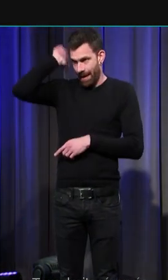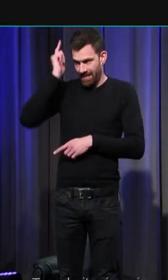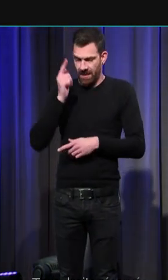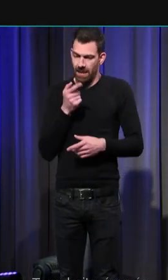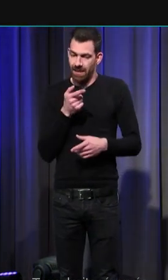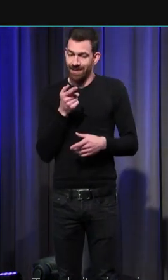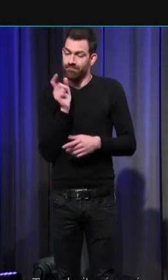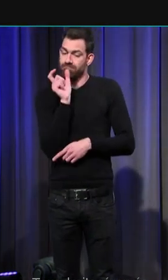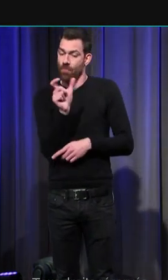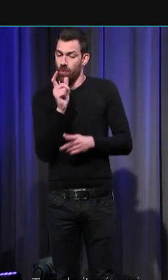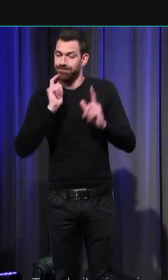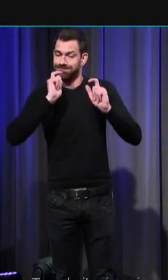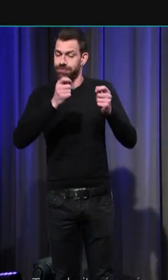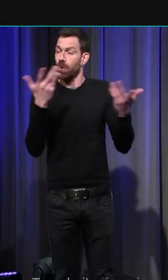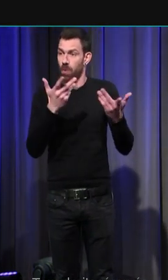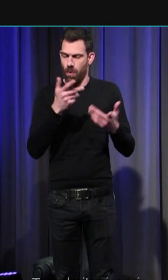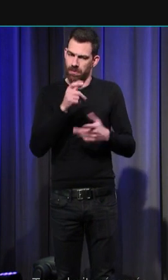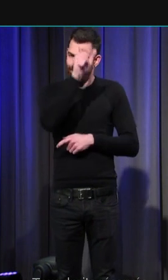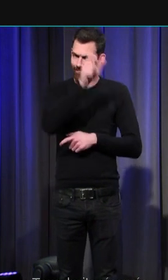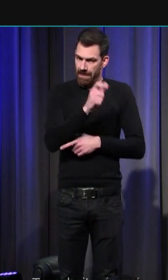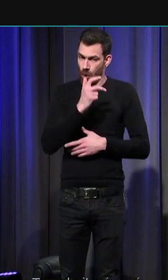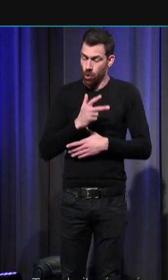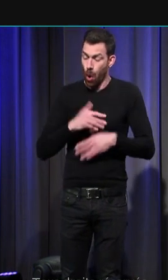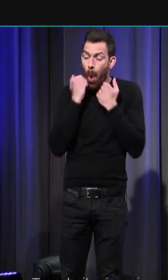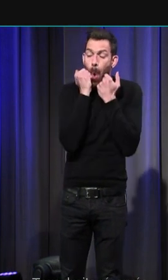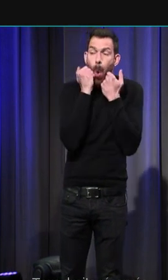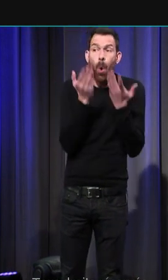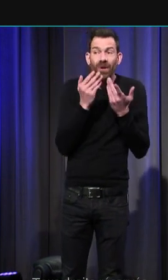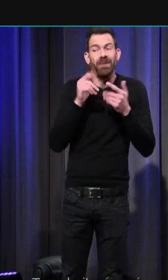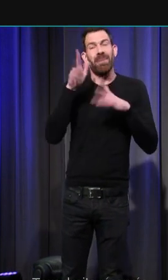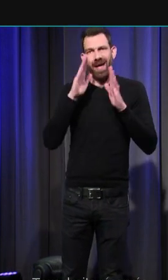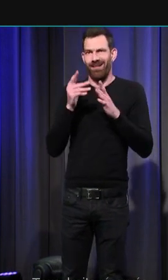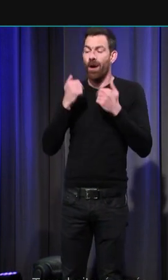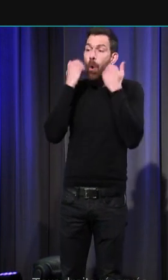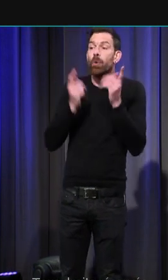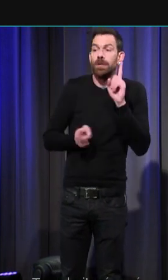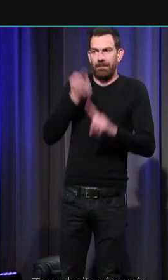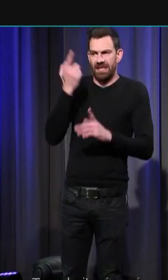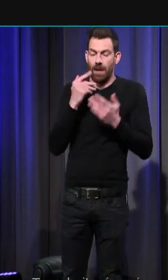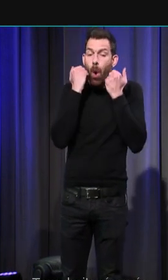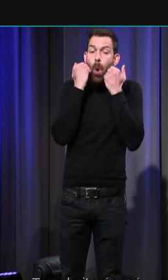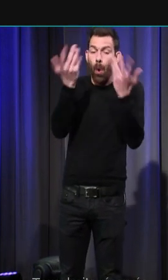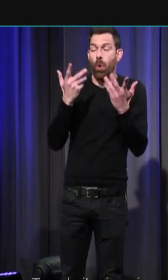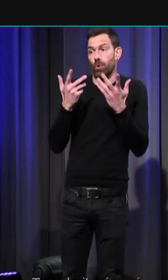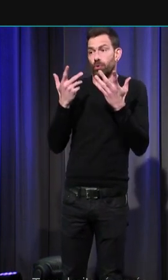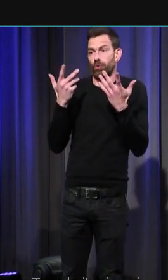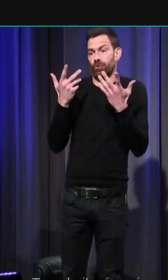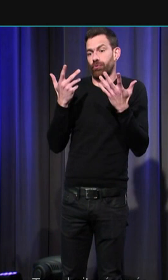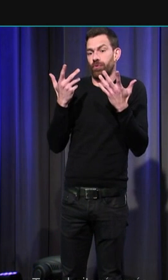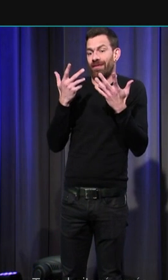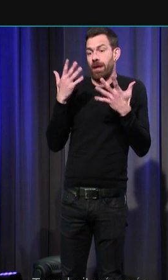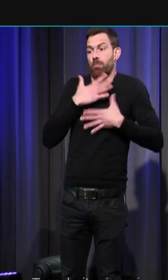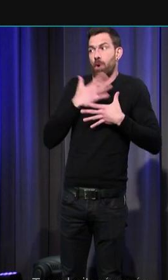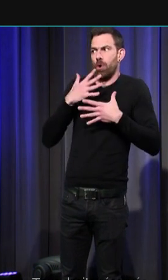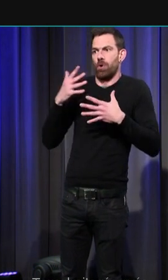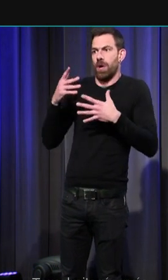désigne une forme très particulière de honte, à savoir une honte par crainte de l'infamie. La vergogne peut